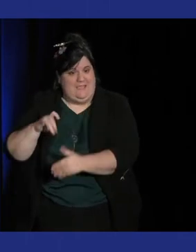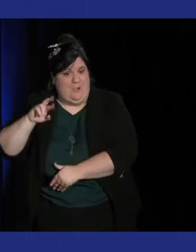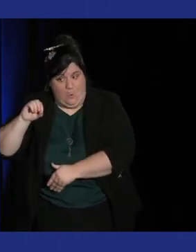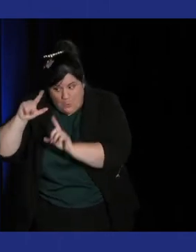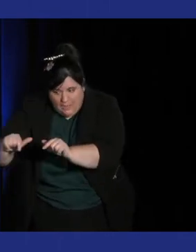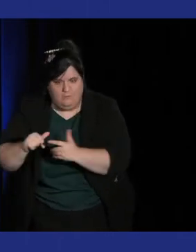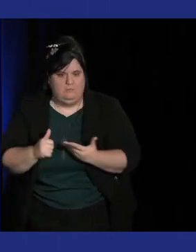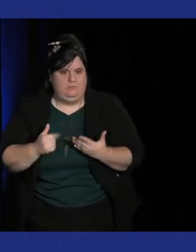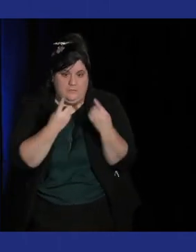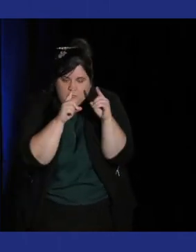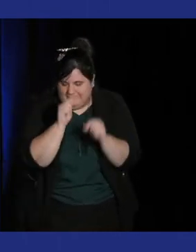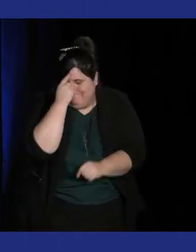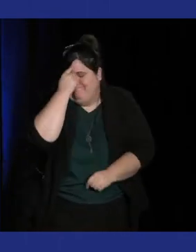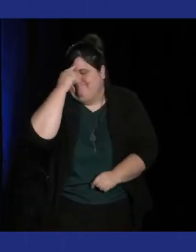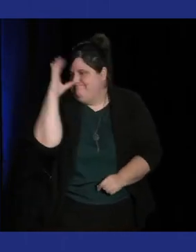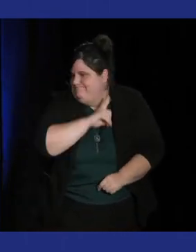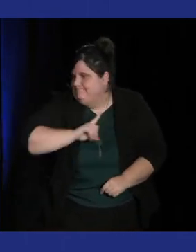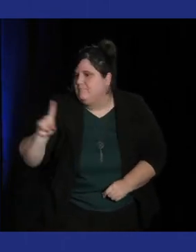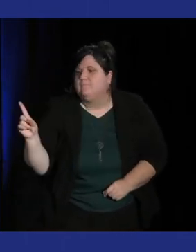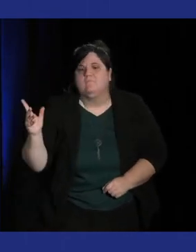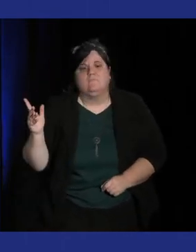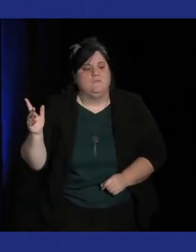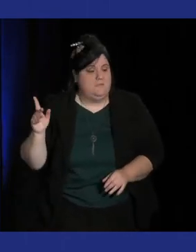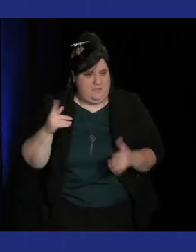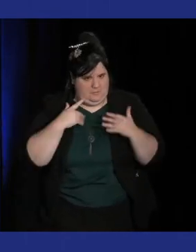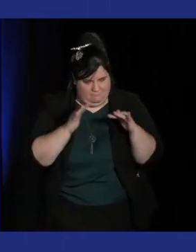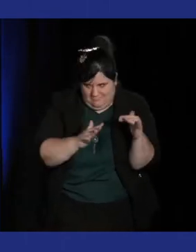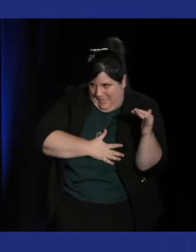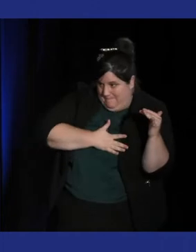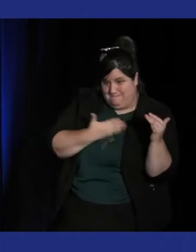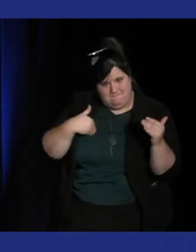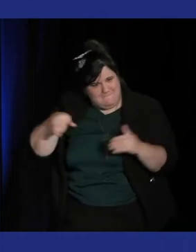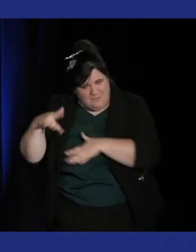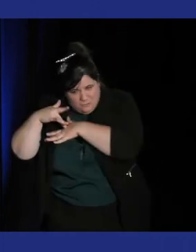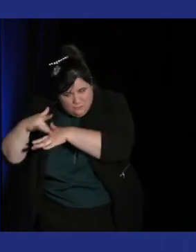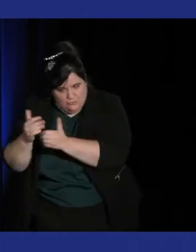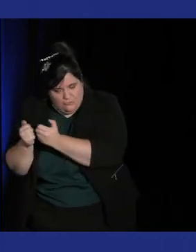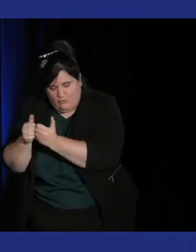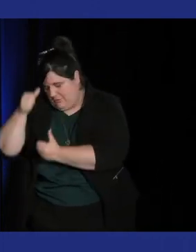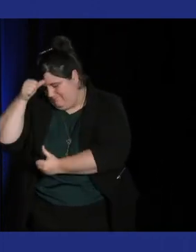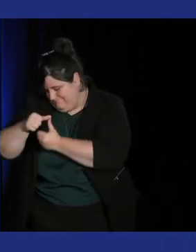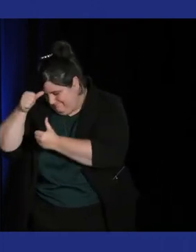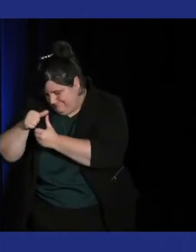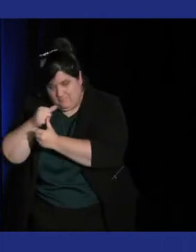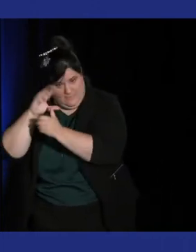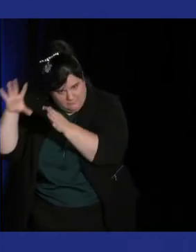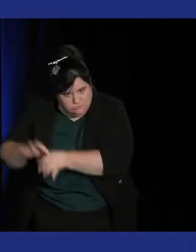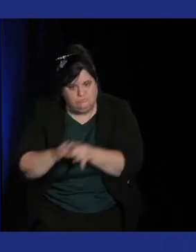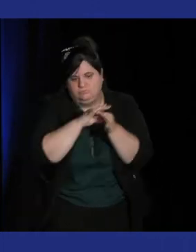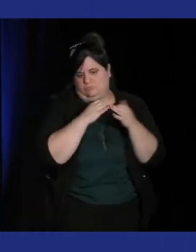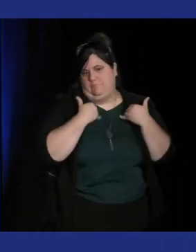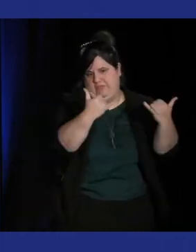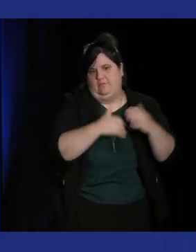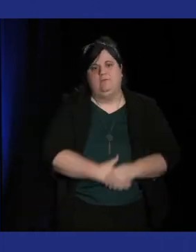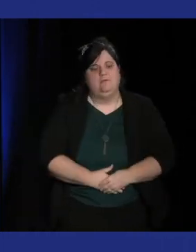d'ailleurs maintenant on peut plus apprécier la musique de Dragon Force parce que justement c'était dans ce cadre là et on s'en souvient d'autant plus à cause de ça et d'ailleurs